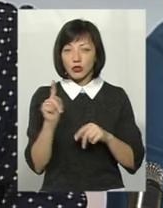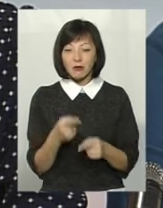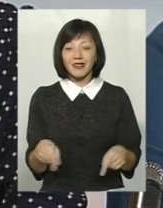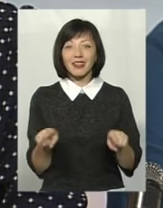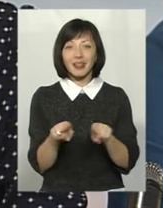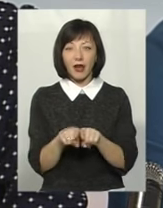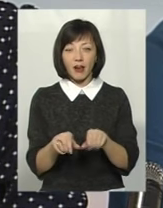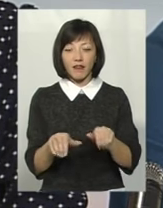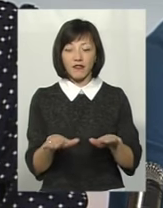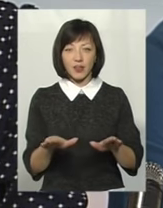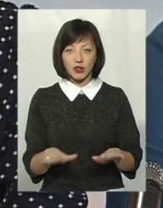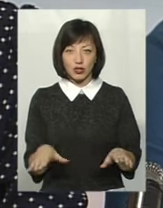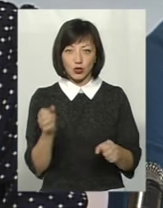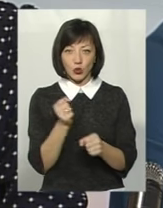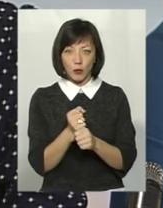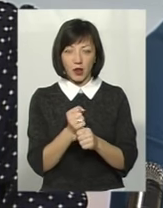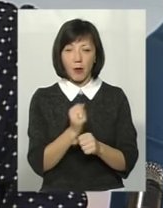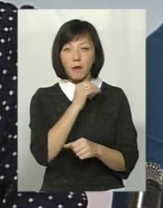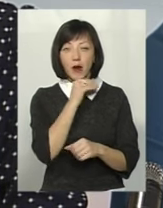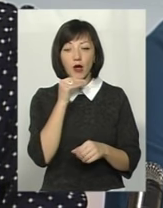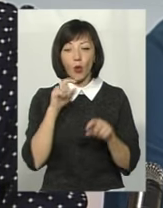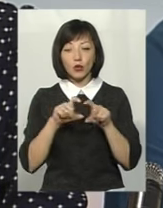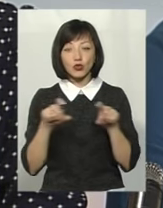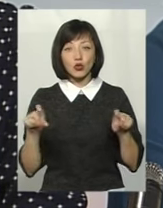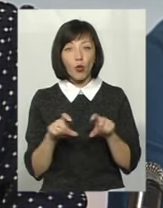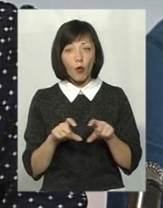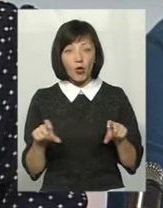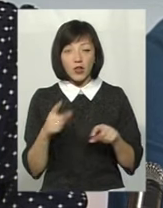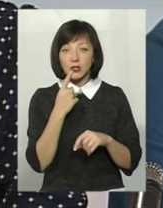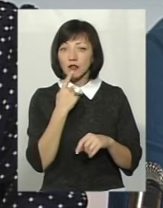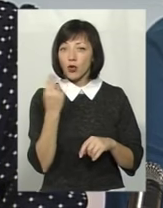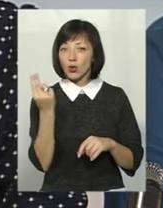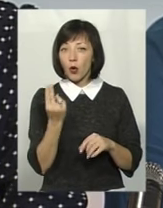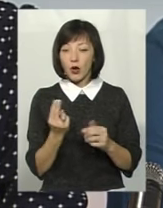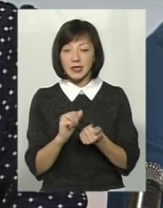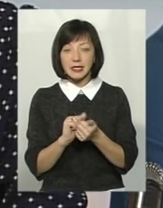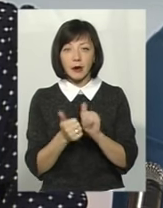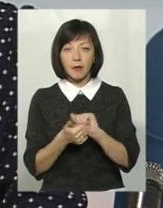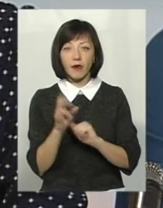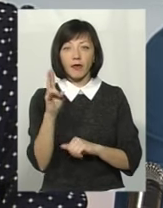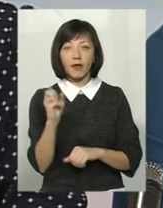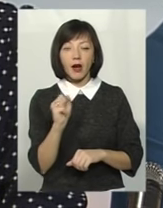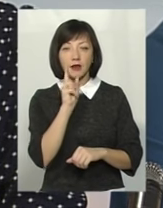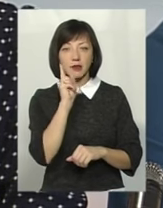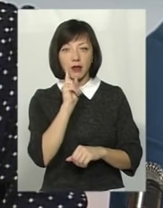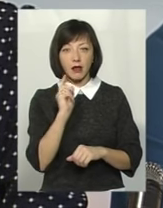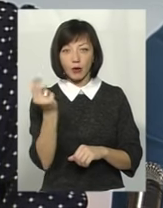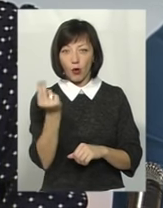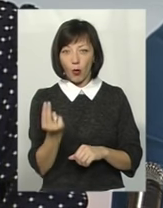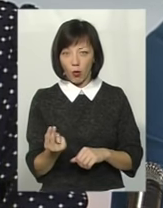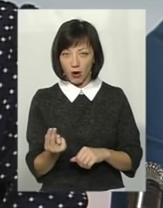вирішили і так зробили. В багатьох школах червоний колір замінено на зелений колір.